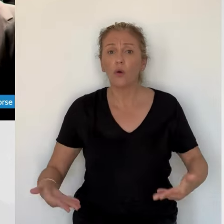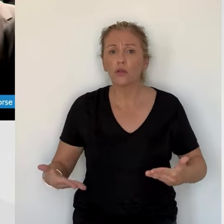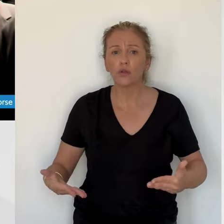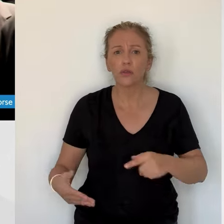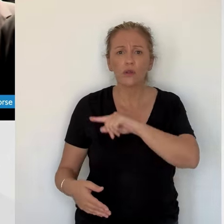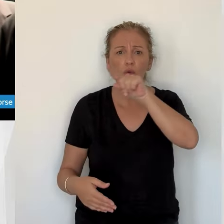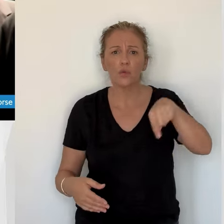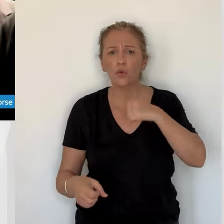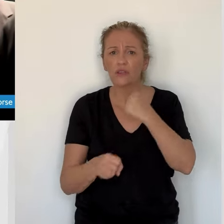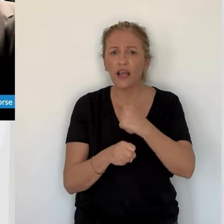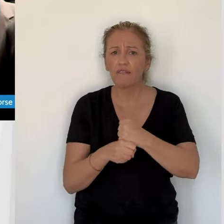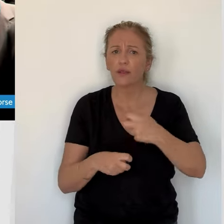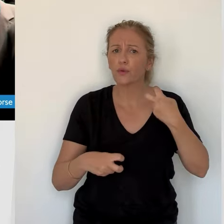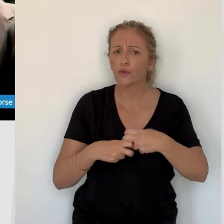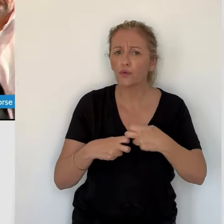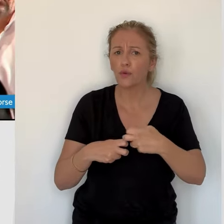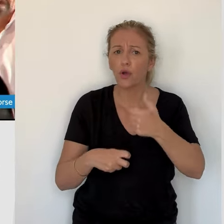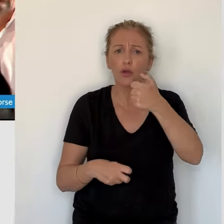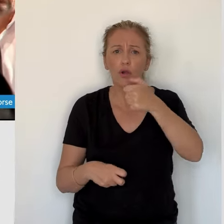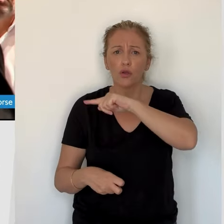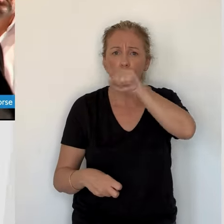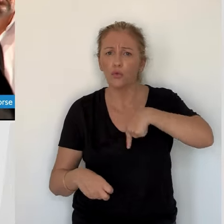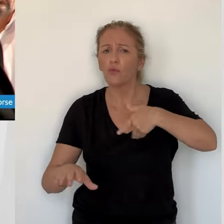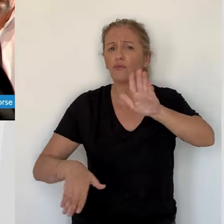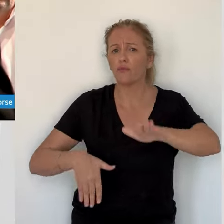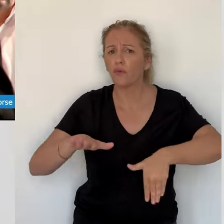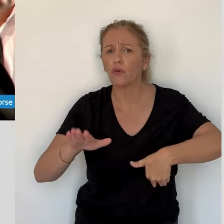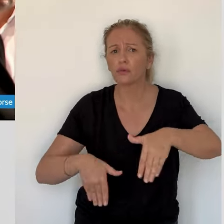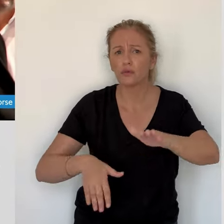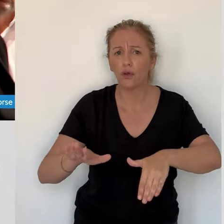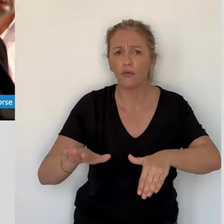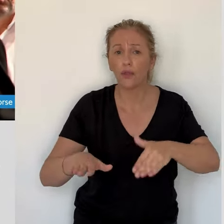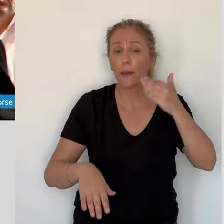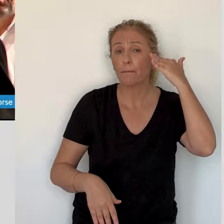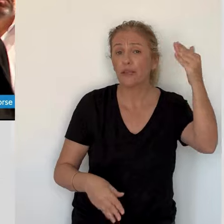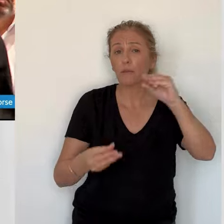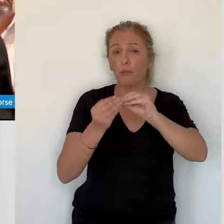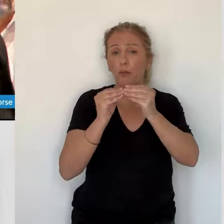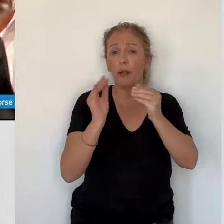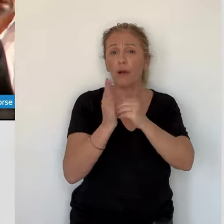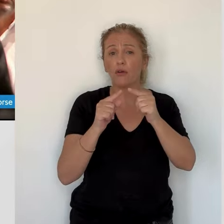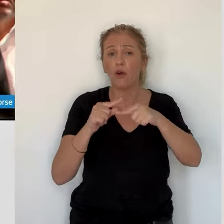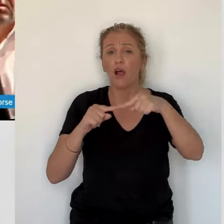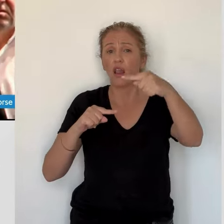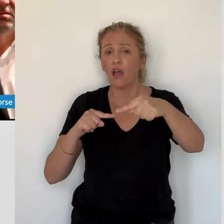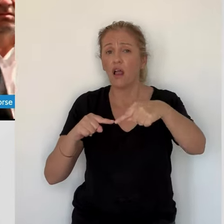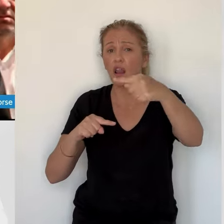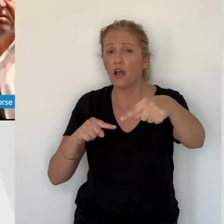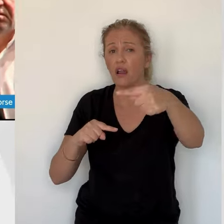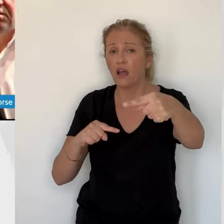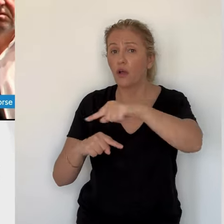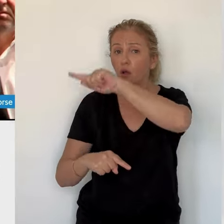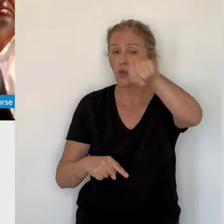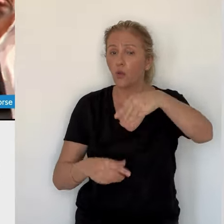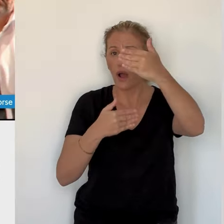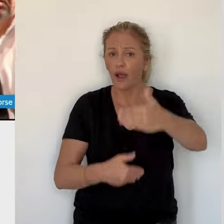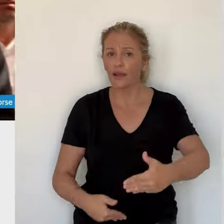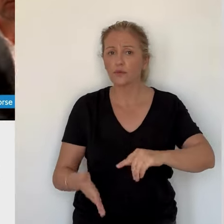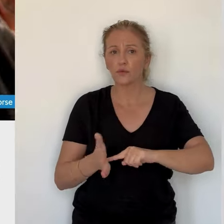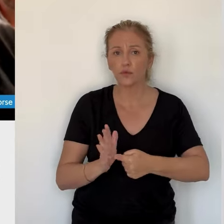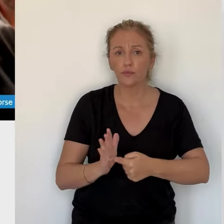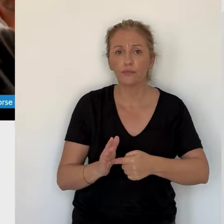travaille, on fait le maximum, on fait tourner la Corse. Alors maintenant, s'il y un problème quelconque,